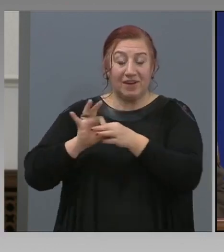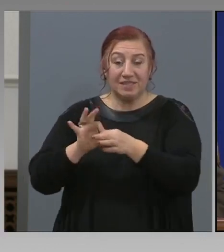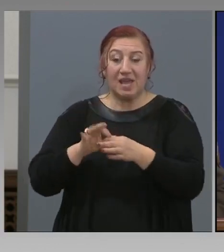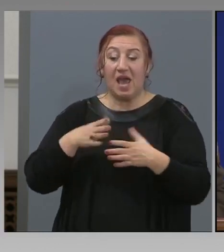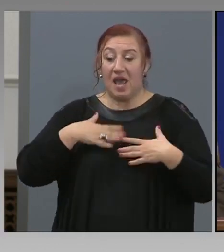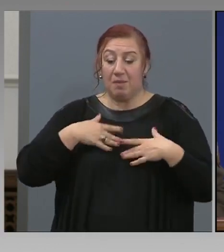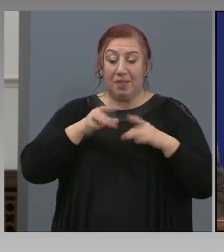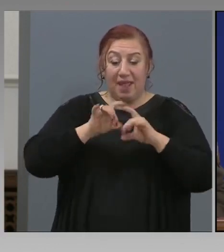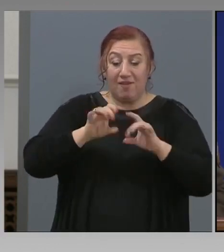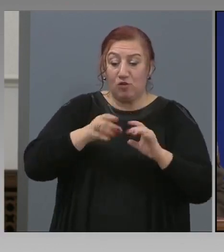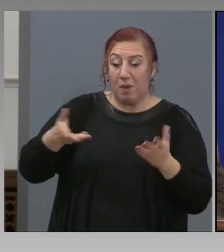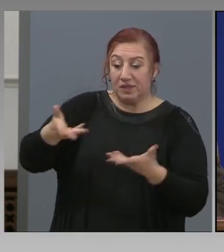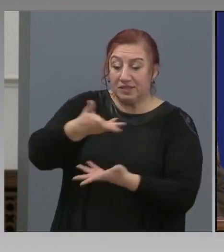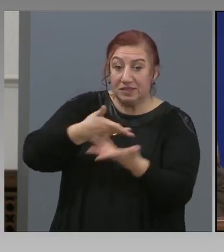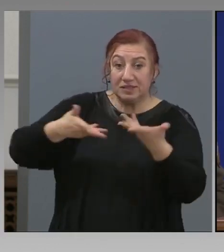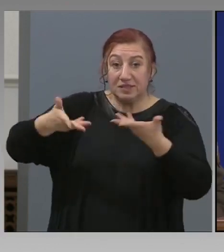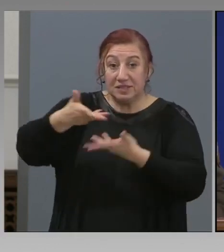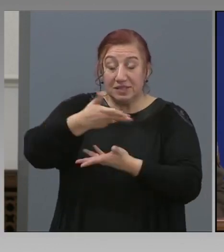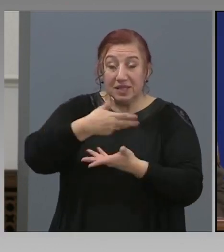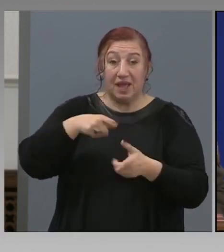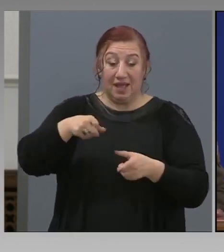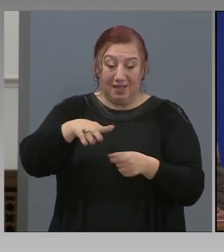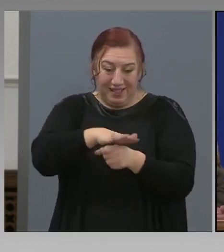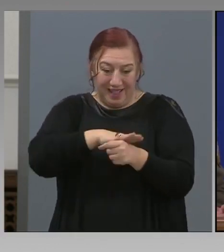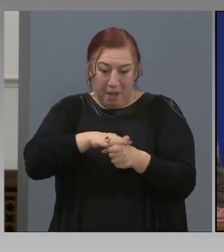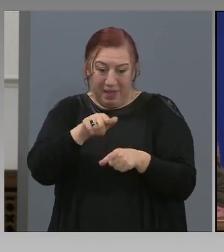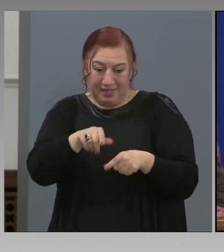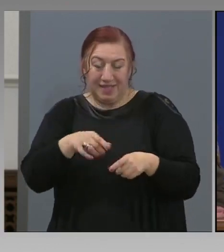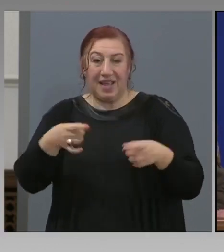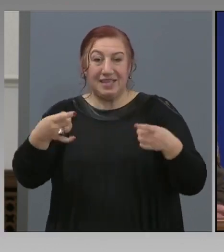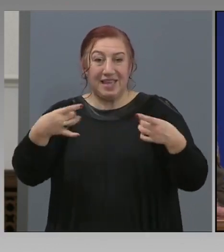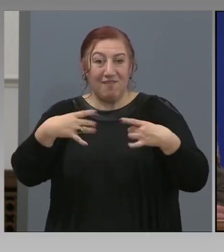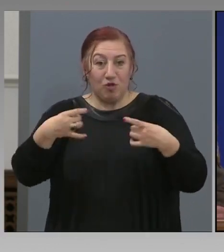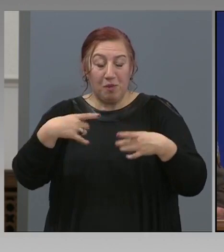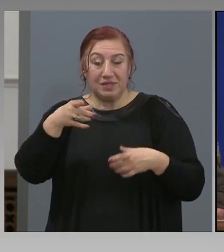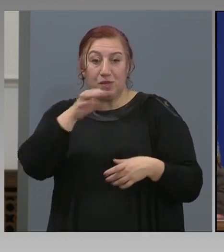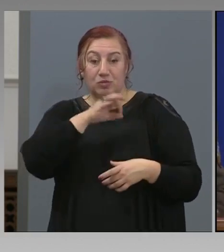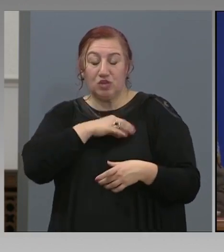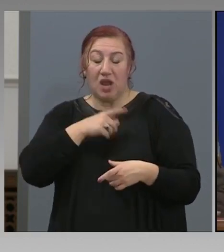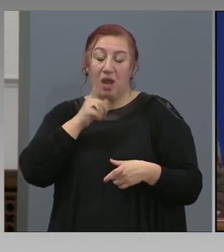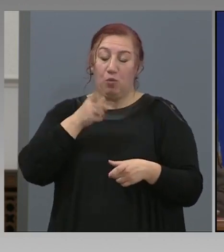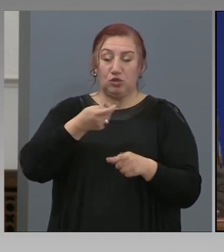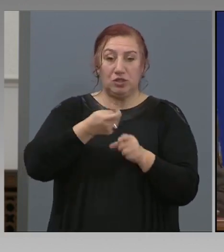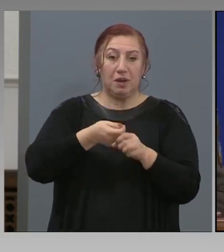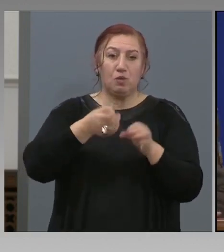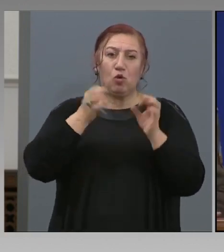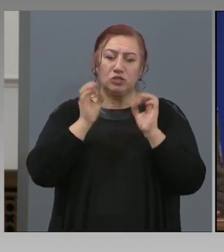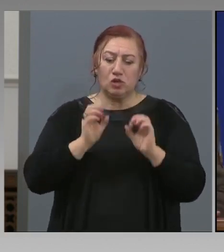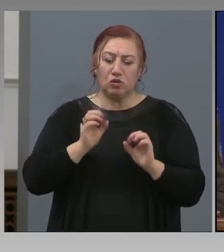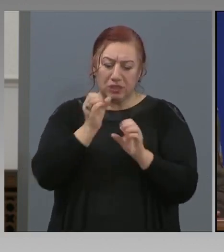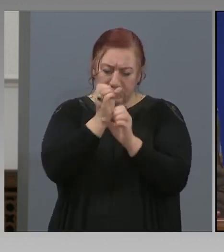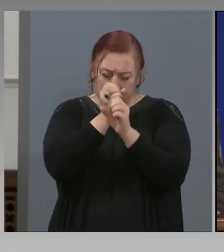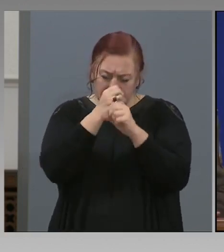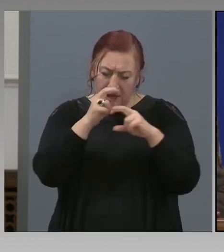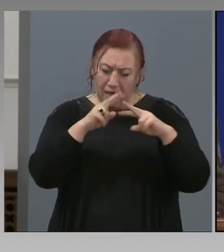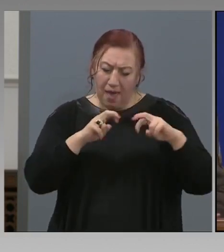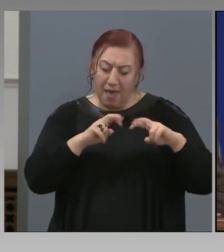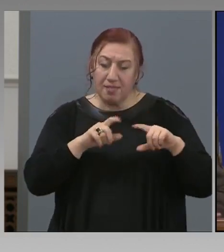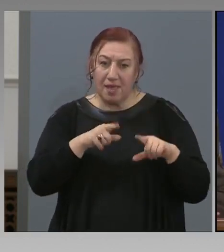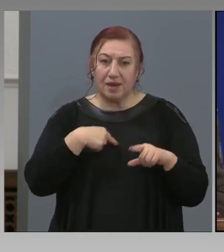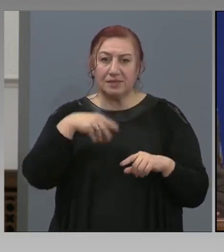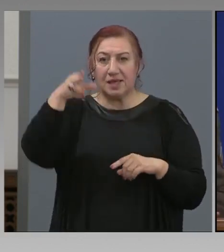тях. На базата на информацията, която получаваме, ние можем да правим много сериозни анализи и изводи